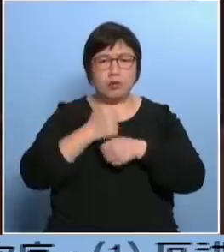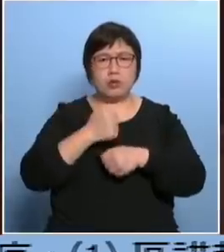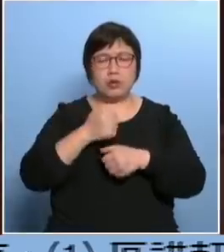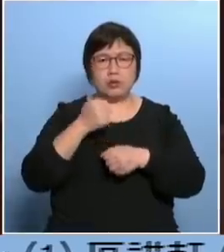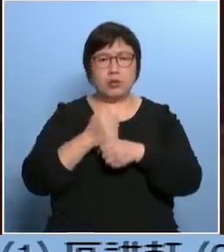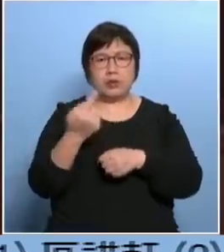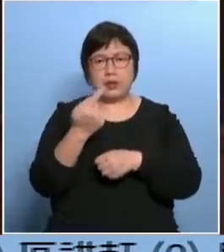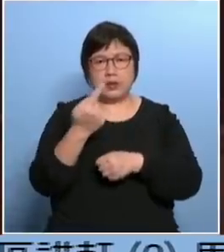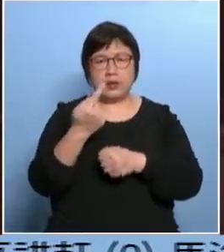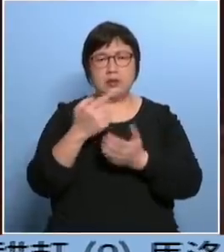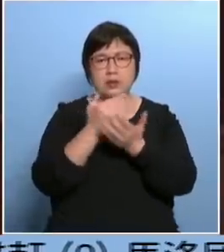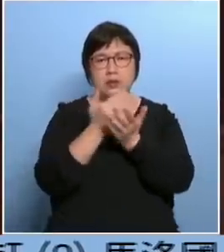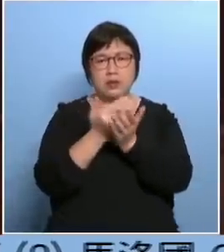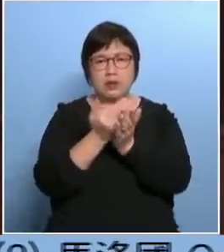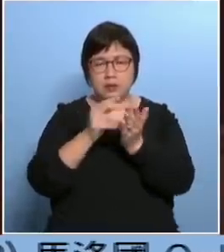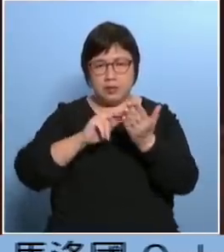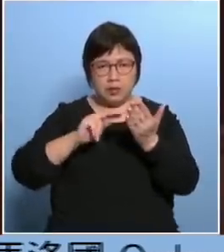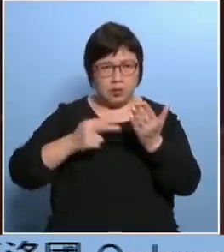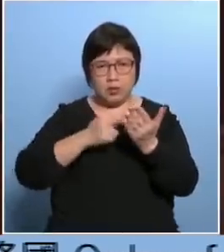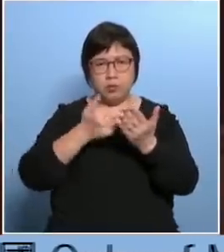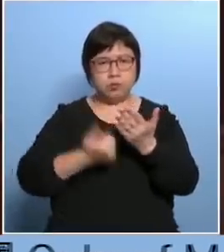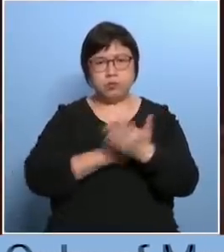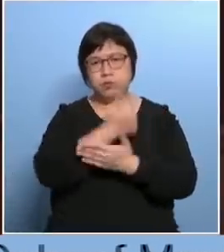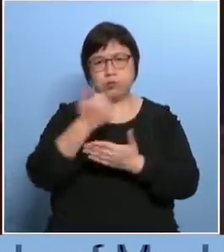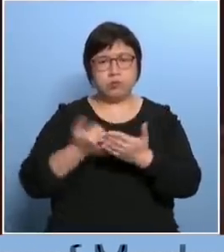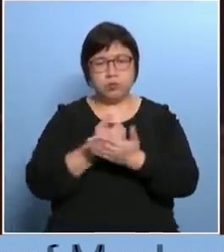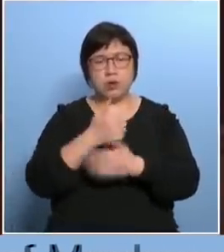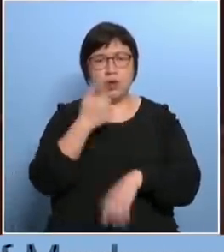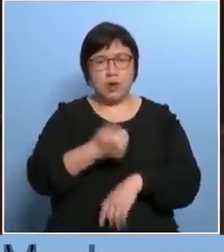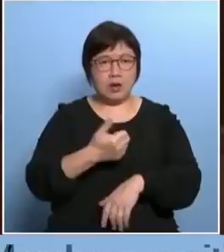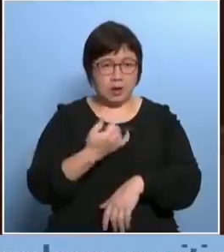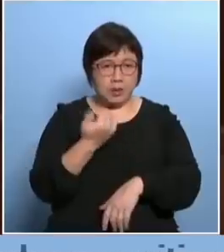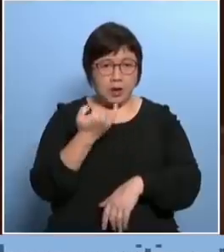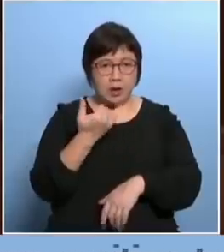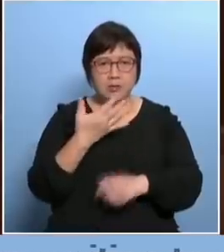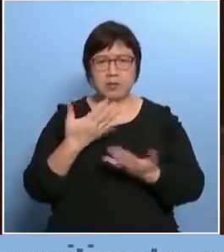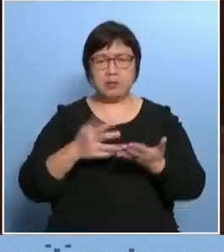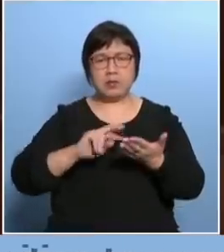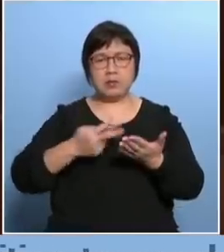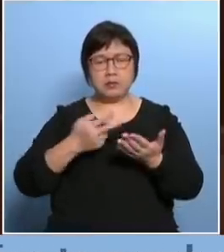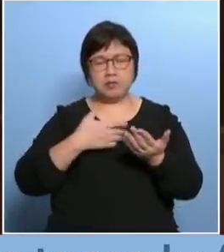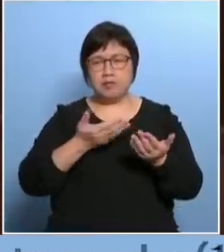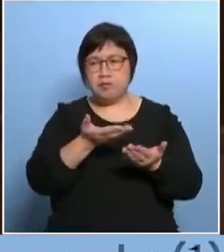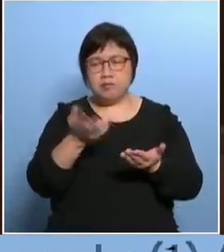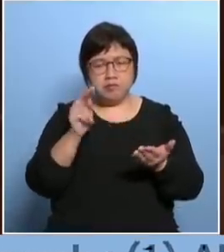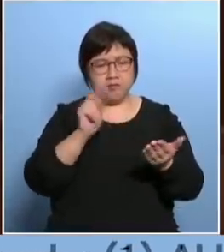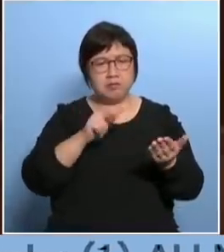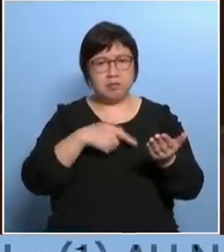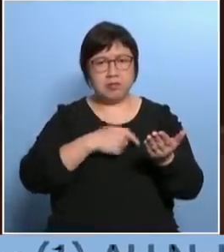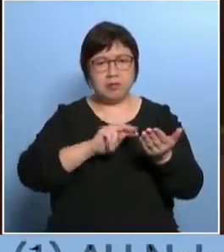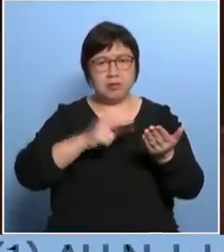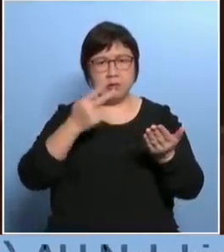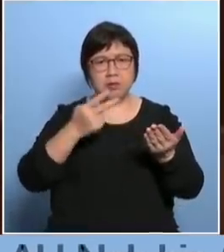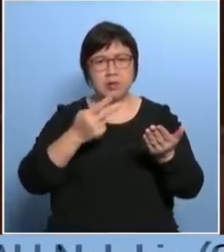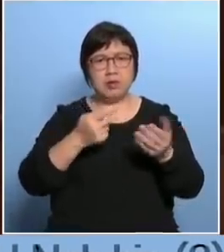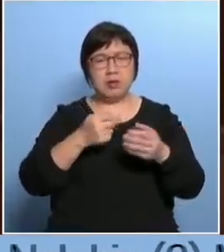做到一次是不是应该要多些修订真的完善整个法例呢但今次这个修订大家看到其实只是改了